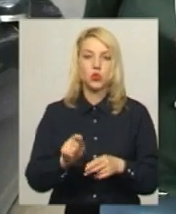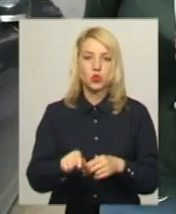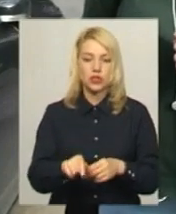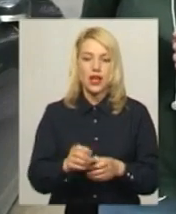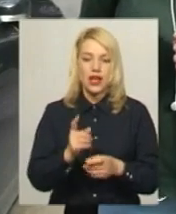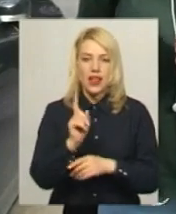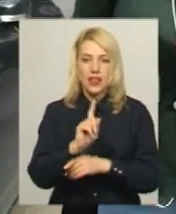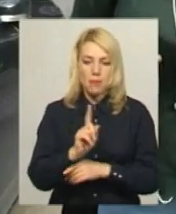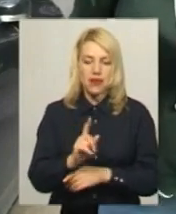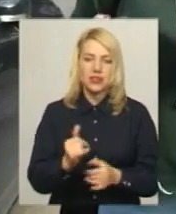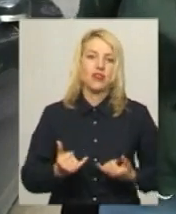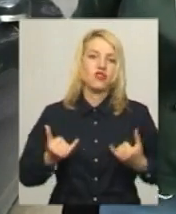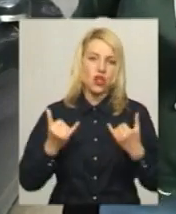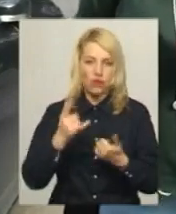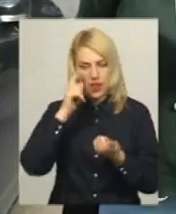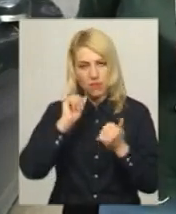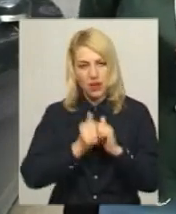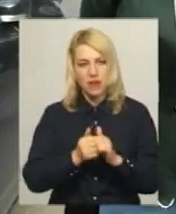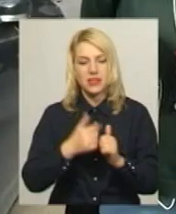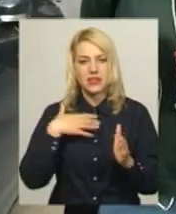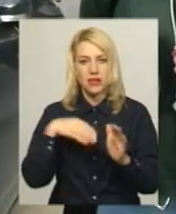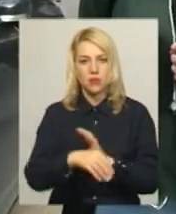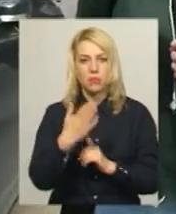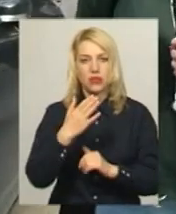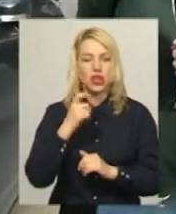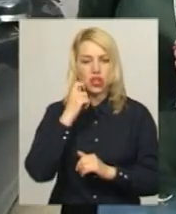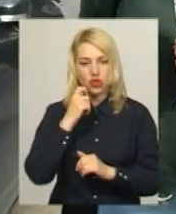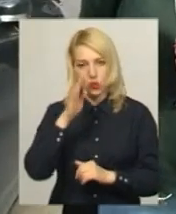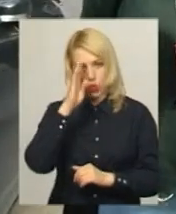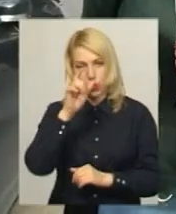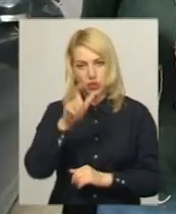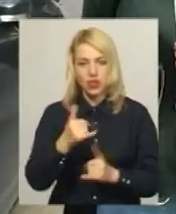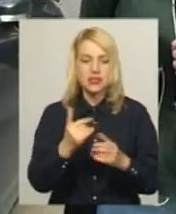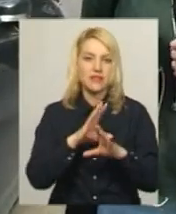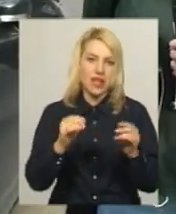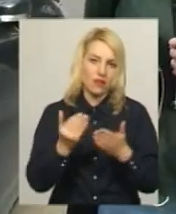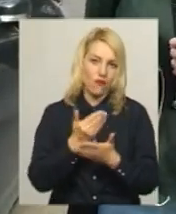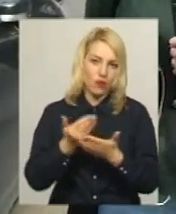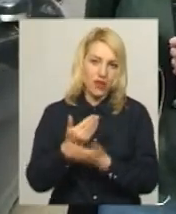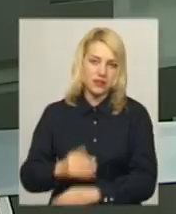вшанували пам'ять загиблого п'ятирічного хлопчика. Наразі це уся інформація.